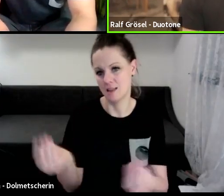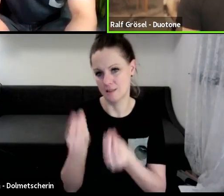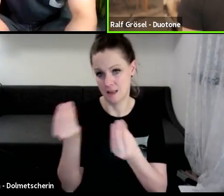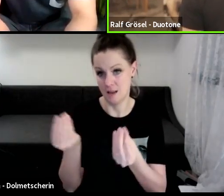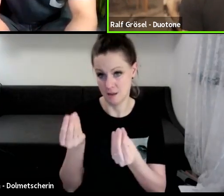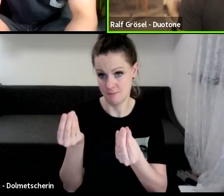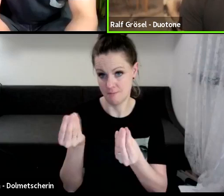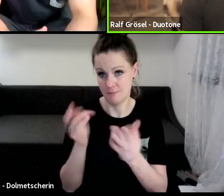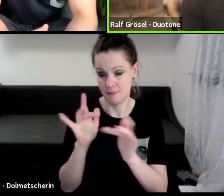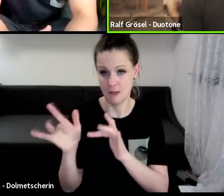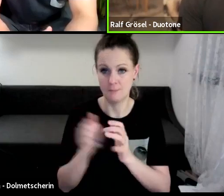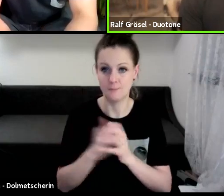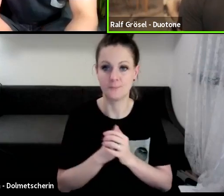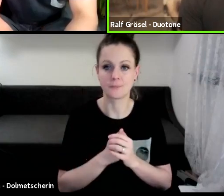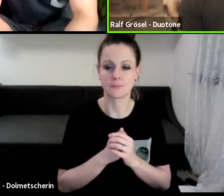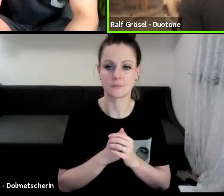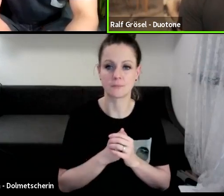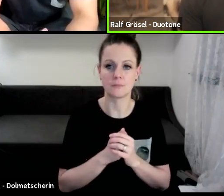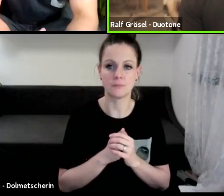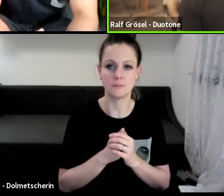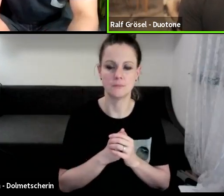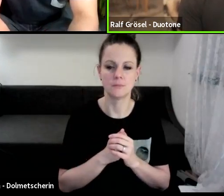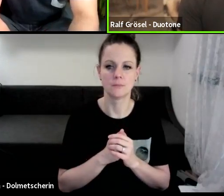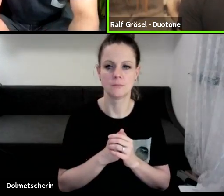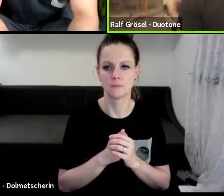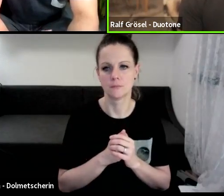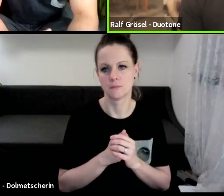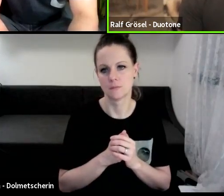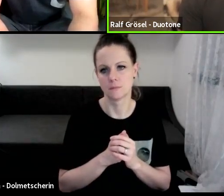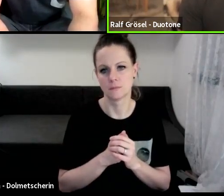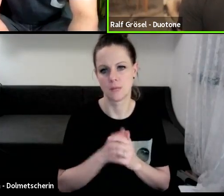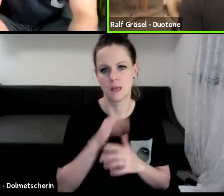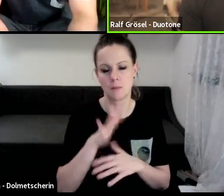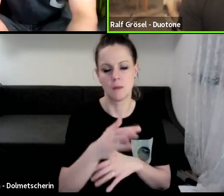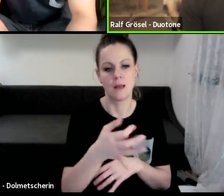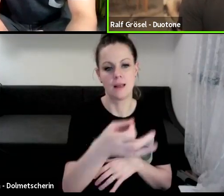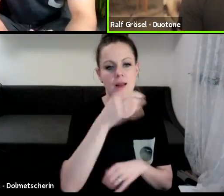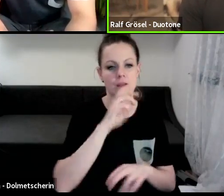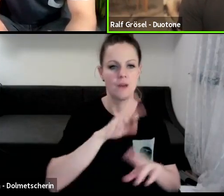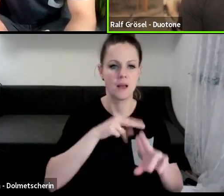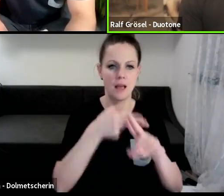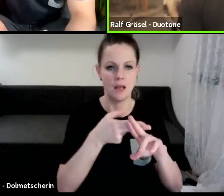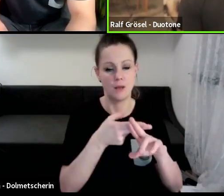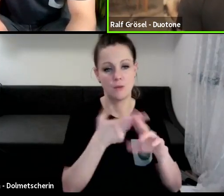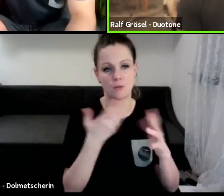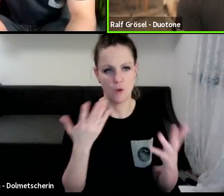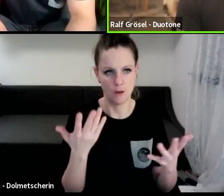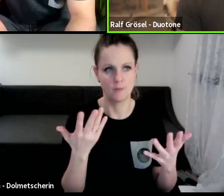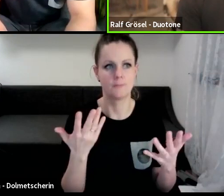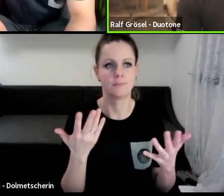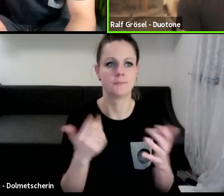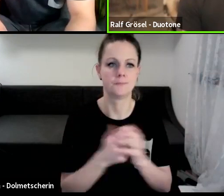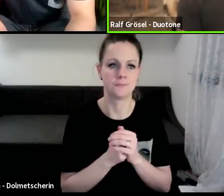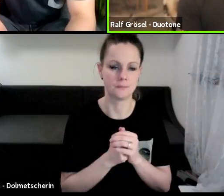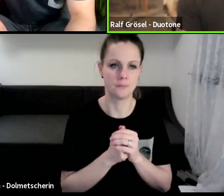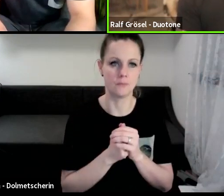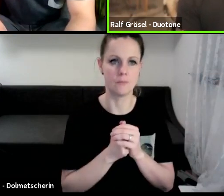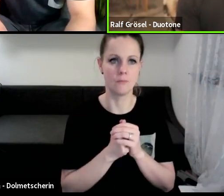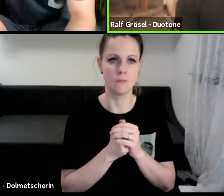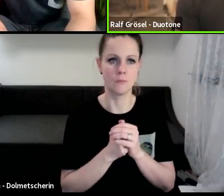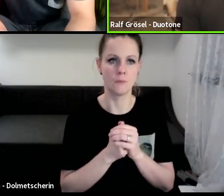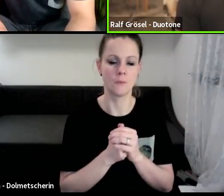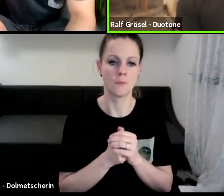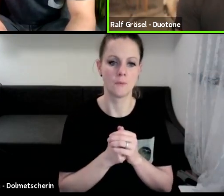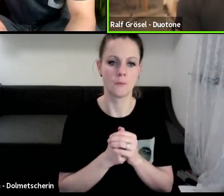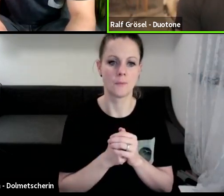genommen halt abdecken möchten. Auch um auf deine Frage einzugehen. Also durch diese Zeit,